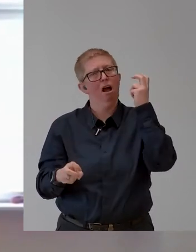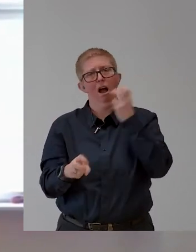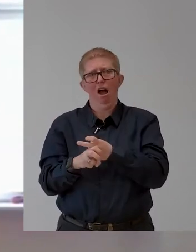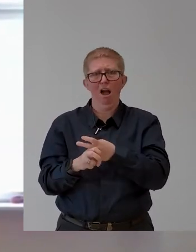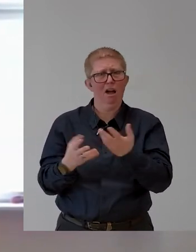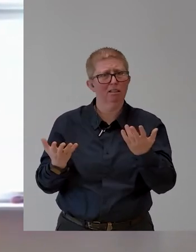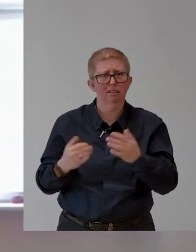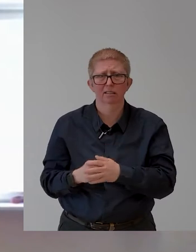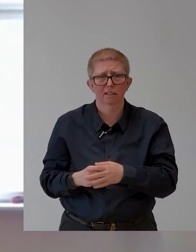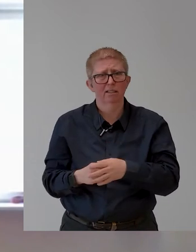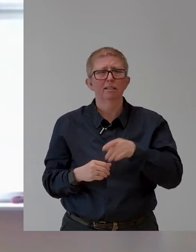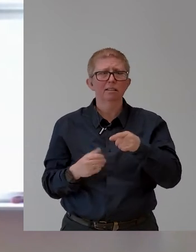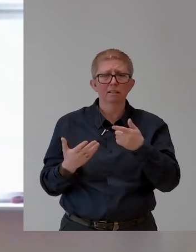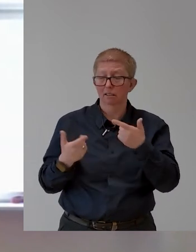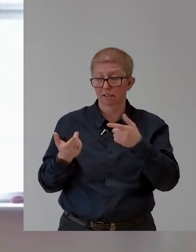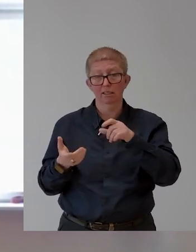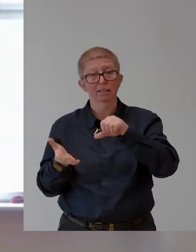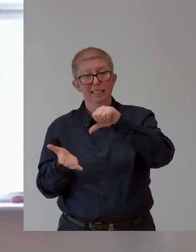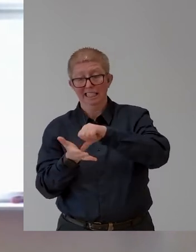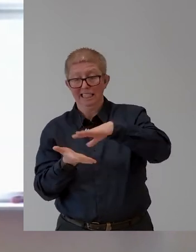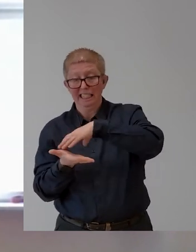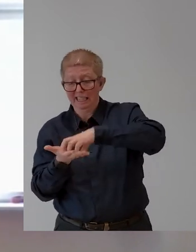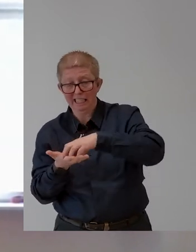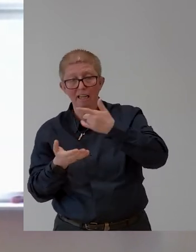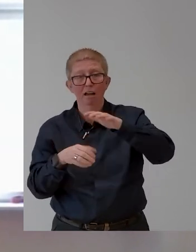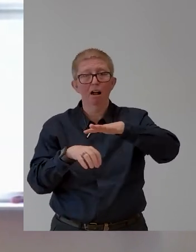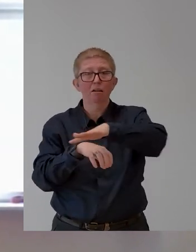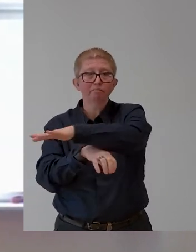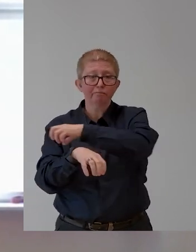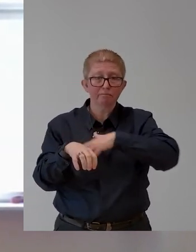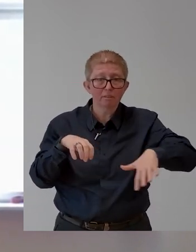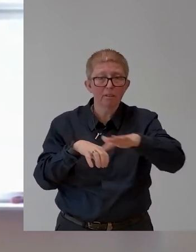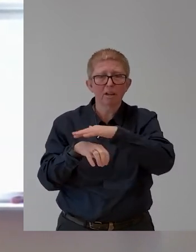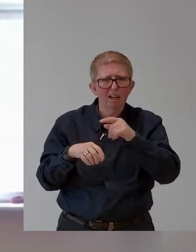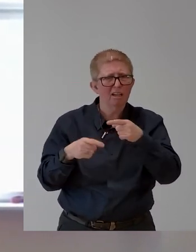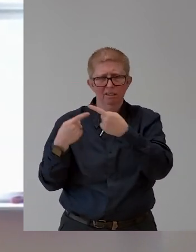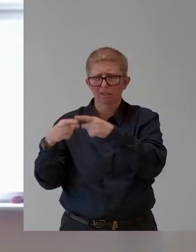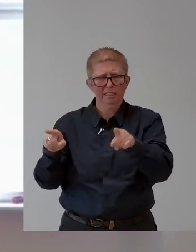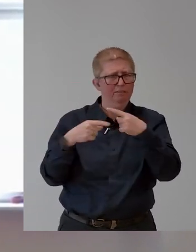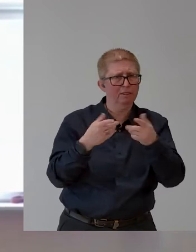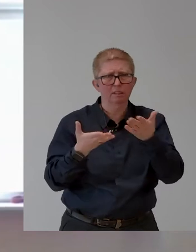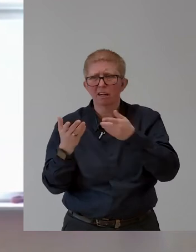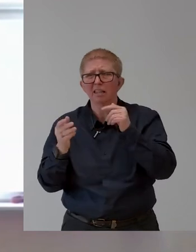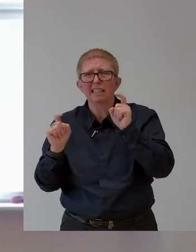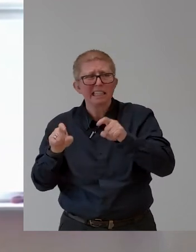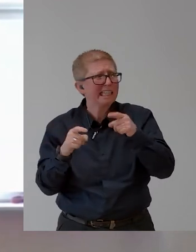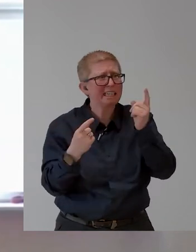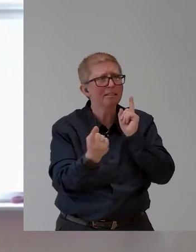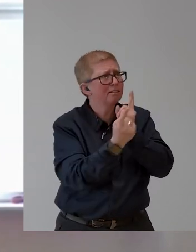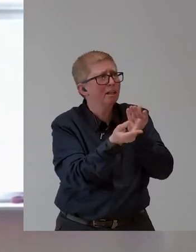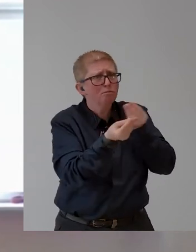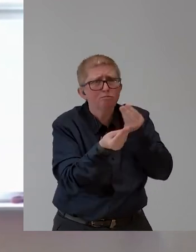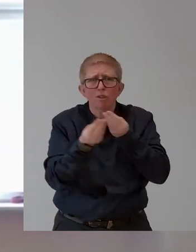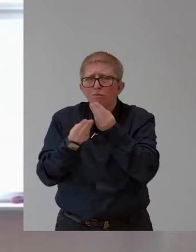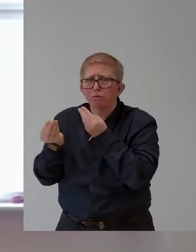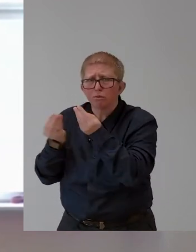ist es einfacher und die Landesstellen der Sozialministerium-Service-Landestellen sind ja sehr, sehr gute Partner und sehr bemüht. Aber dazu muss